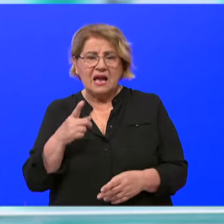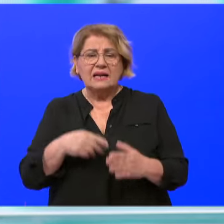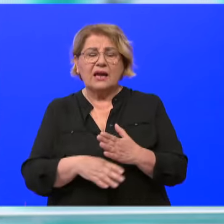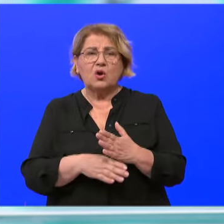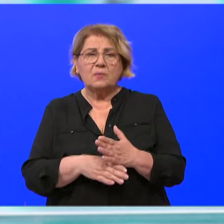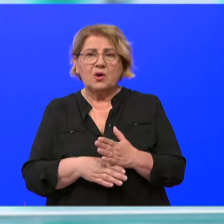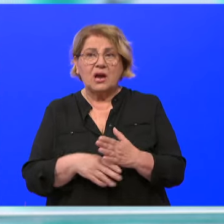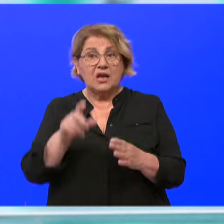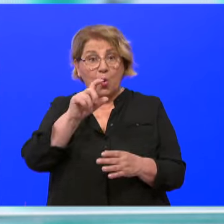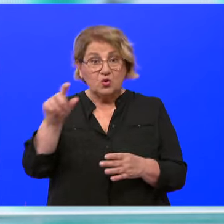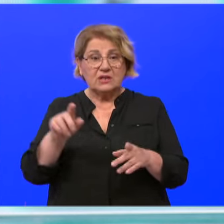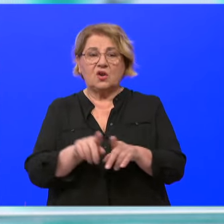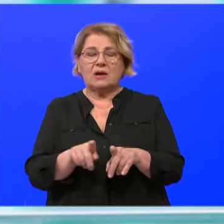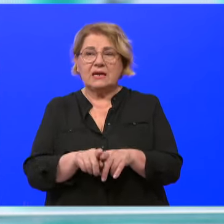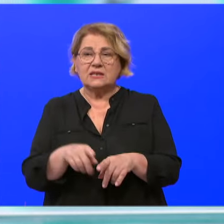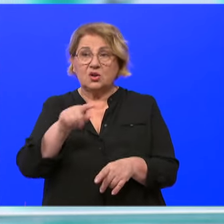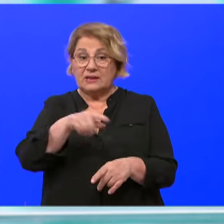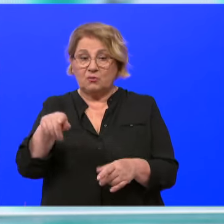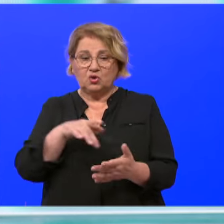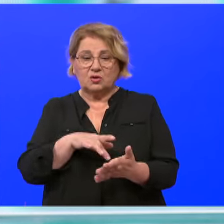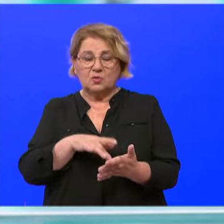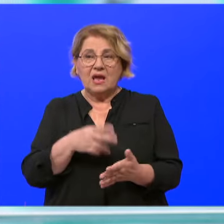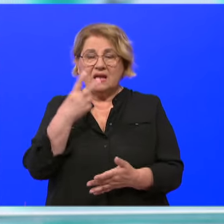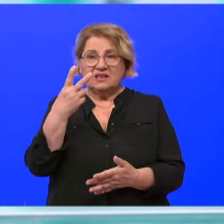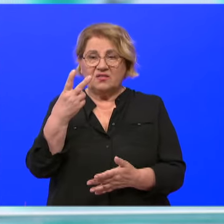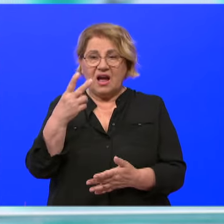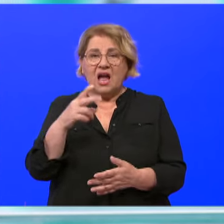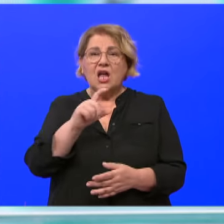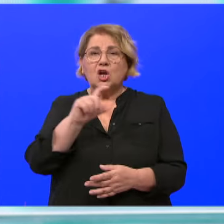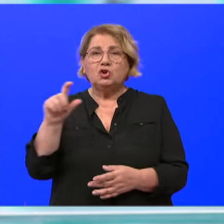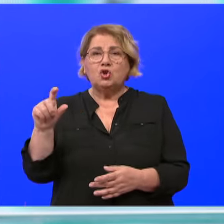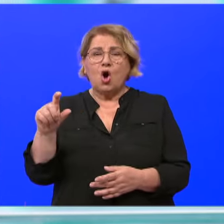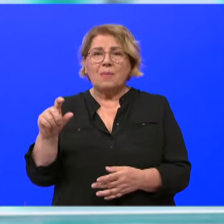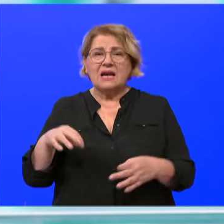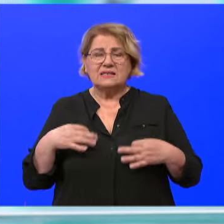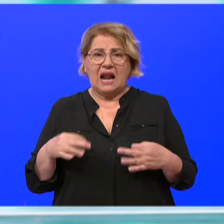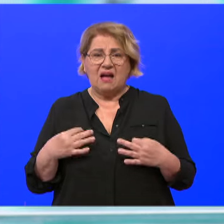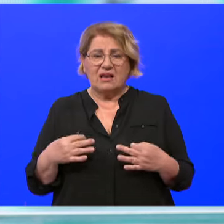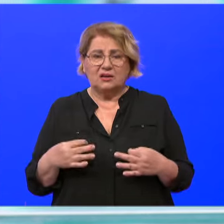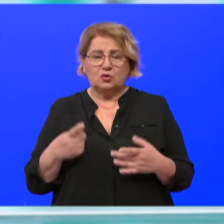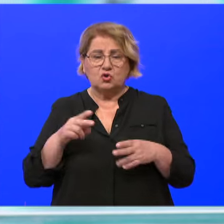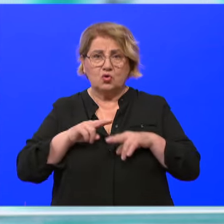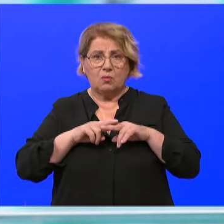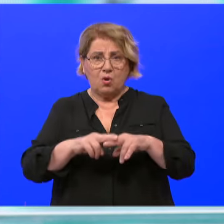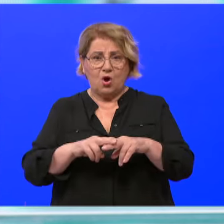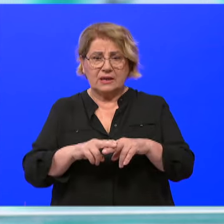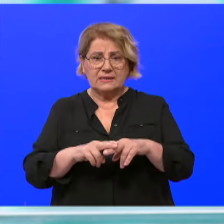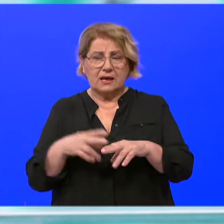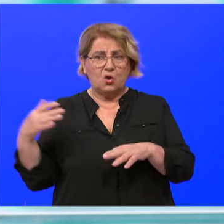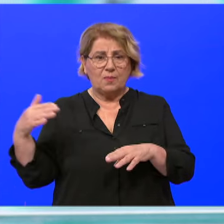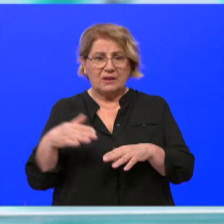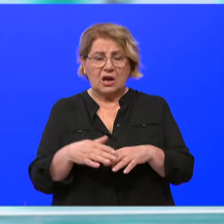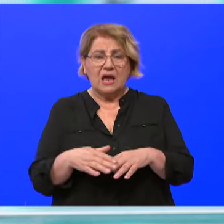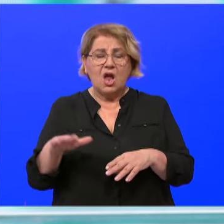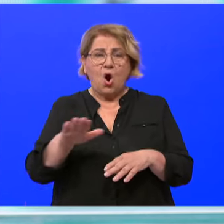zdravstvenima ustavno u našoj sredini. To su dva doma zdravlja, Bela Luka i Korčula. To su bolnice kojima mi gravitiramo,